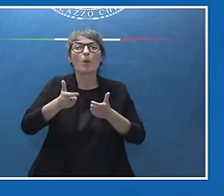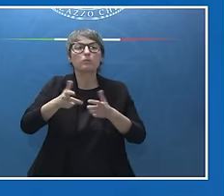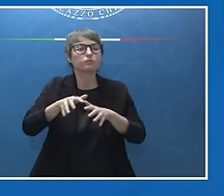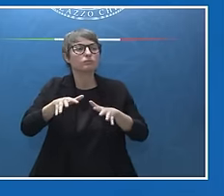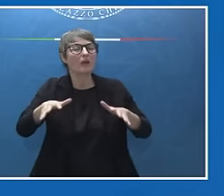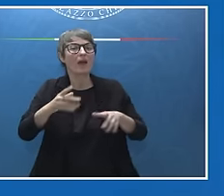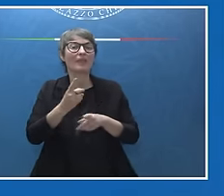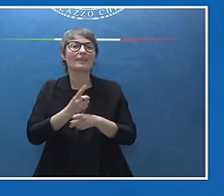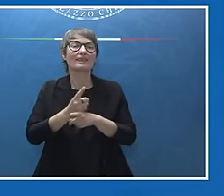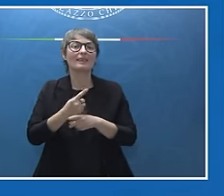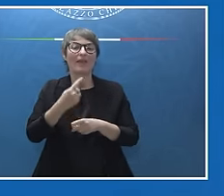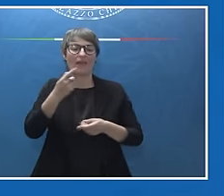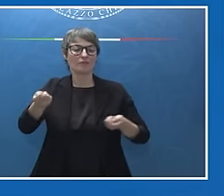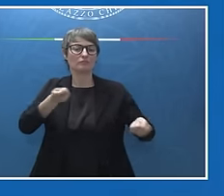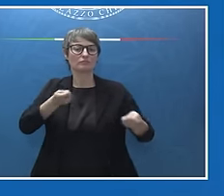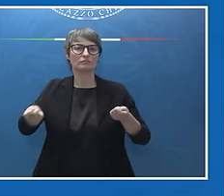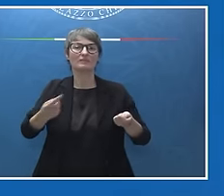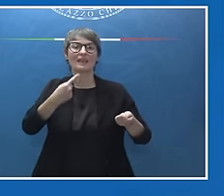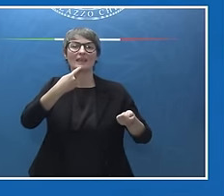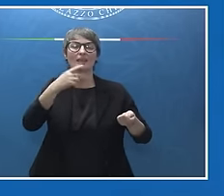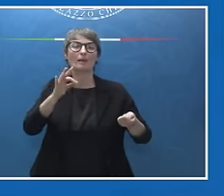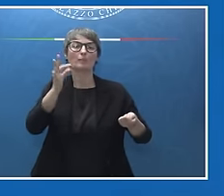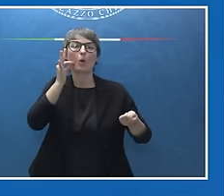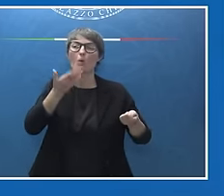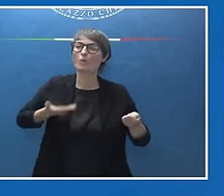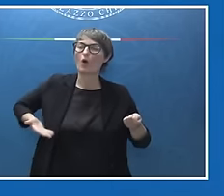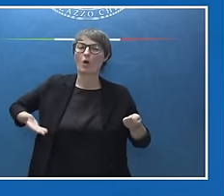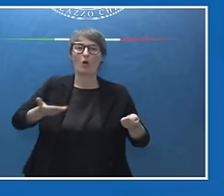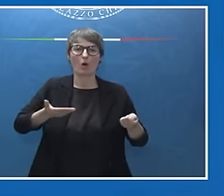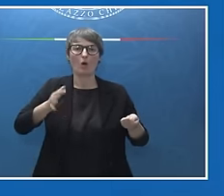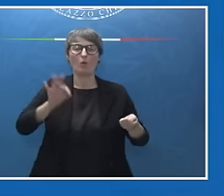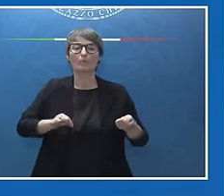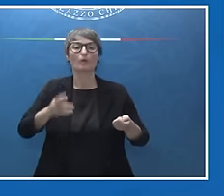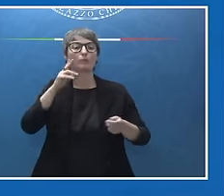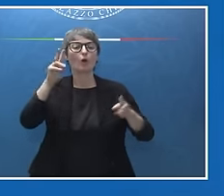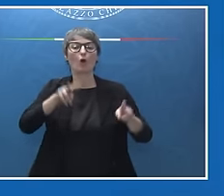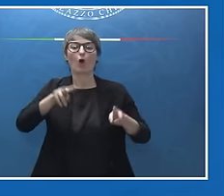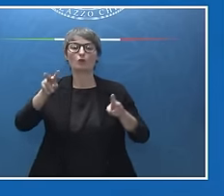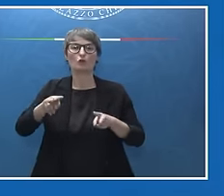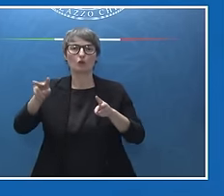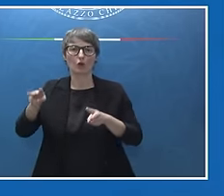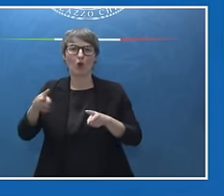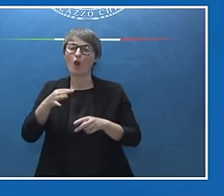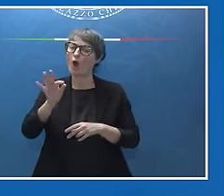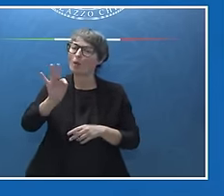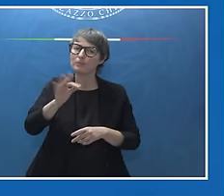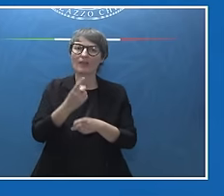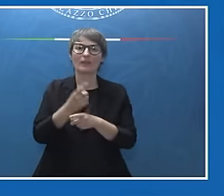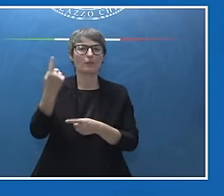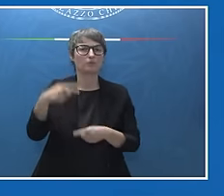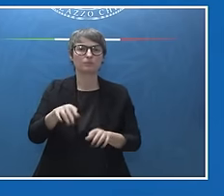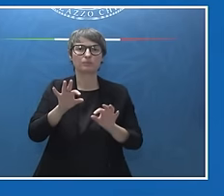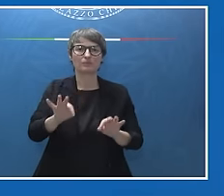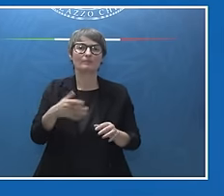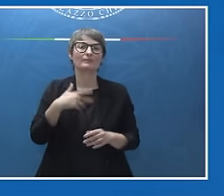controllata dall'uomo, abbia l'uomo, mantenga l'uomo come suo ultimo fine. Su questo chiaramente il Santo Padre ha dato